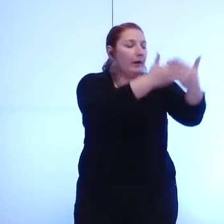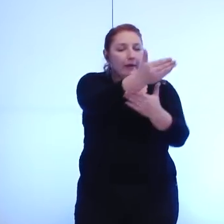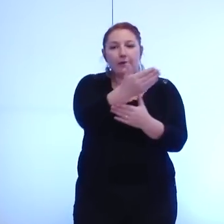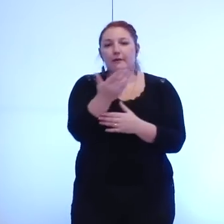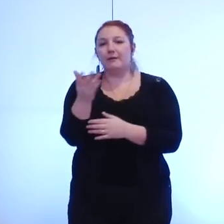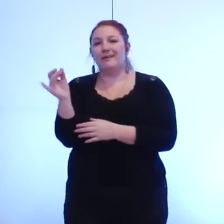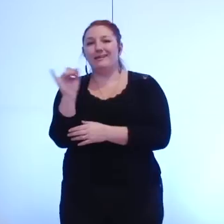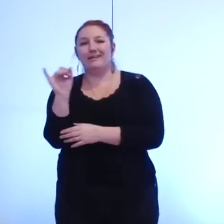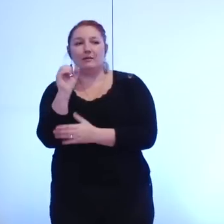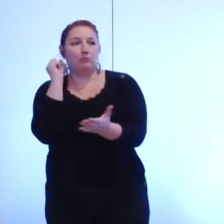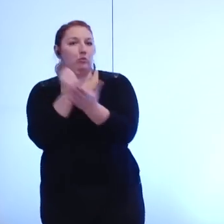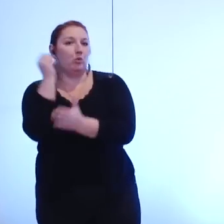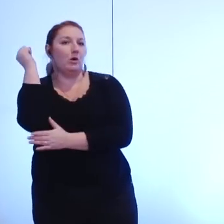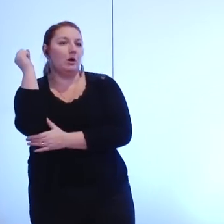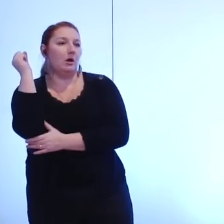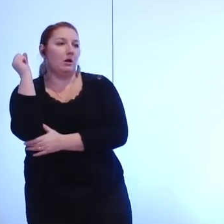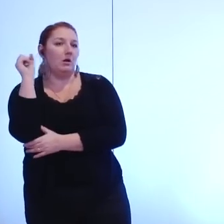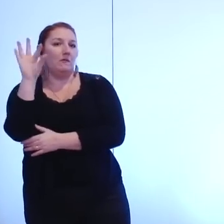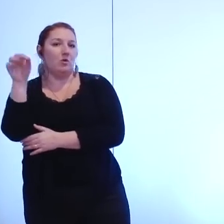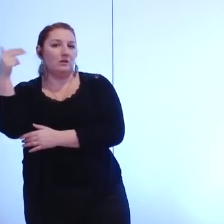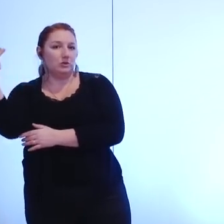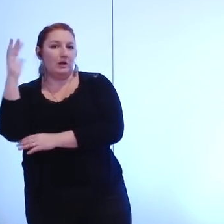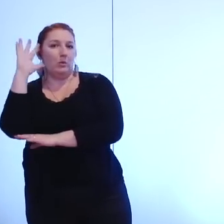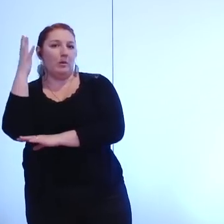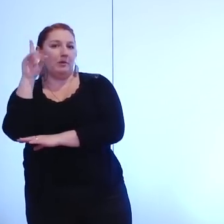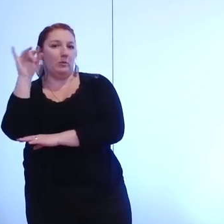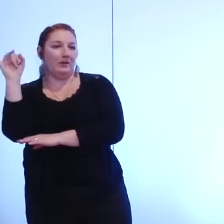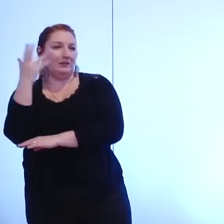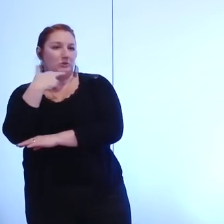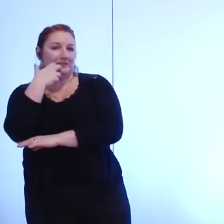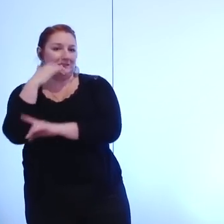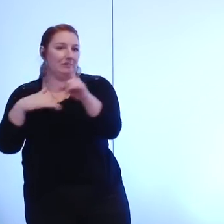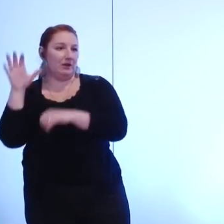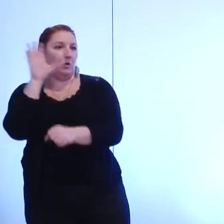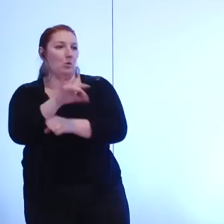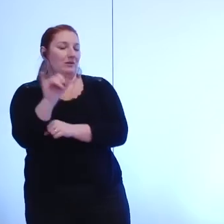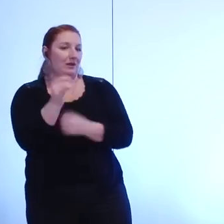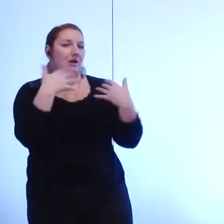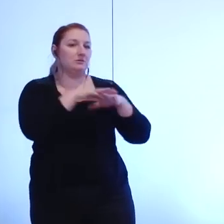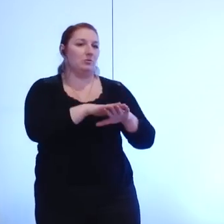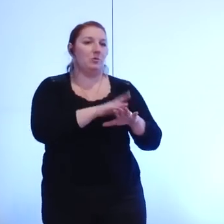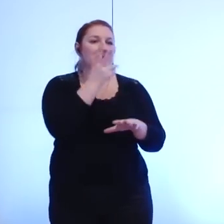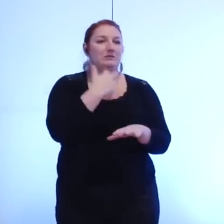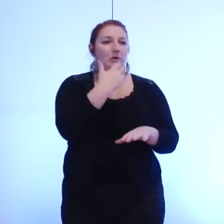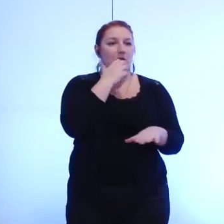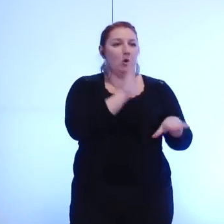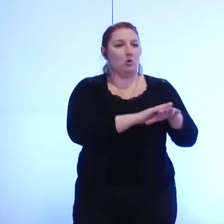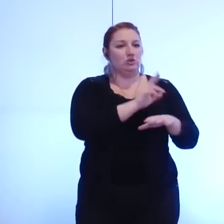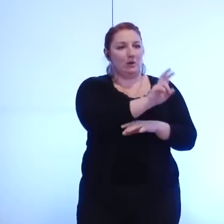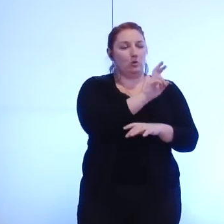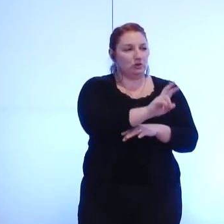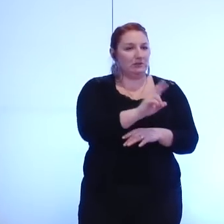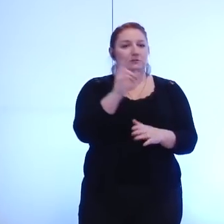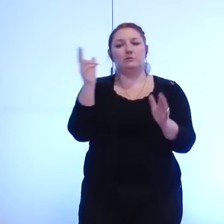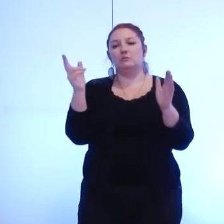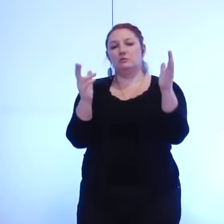est pour Front National UMP UDI sous des civils qui est contre le rassemblement citoyen de la gauche et des écologies cet